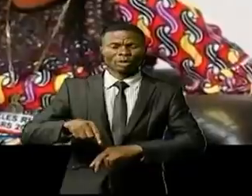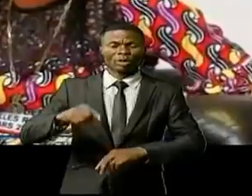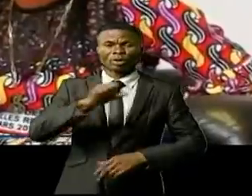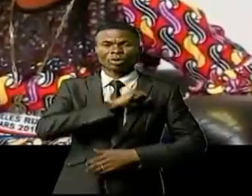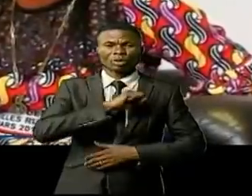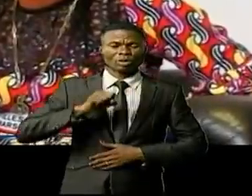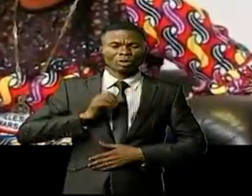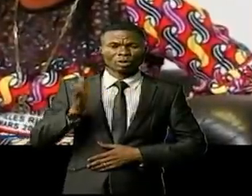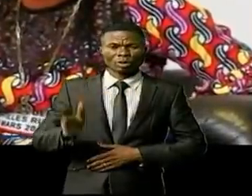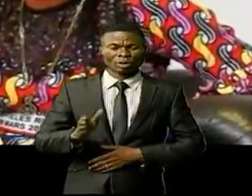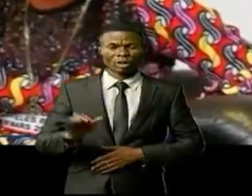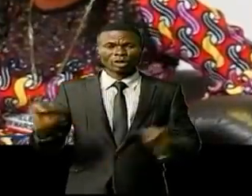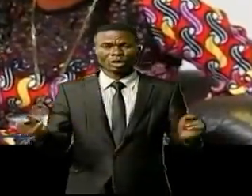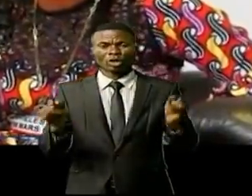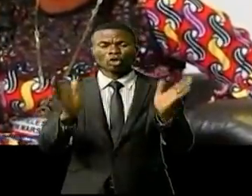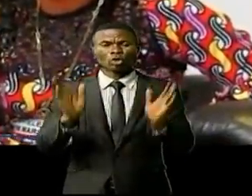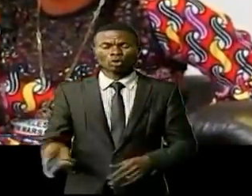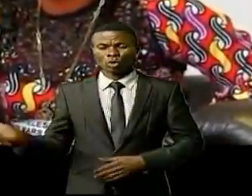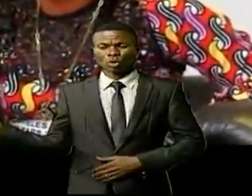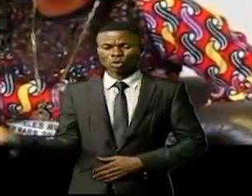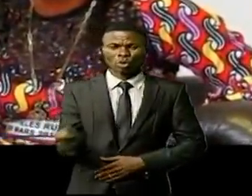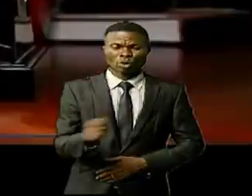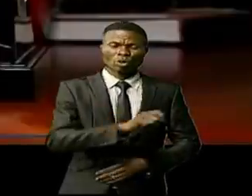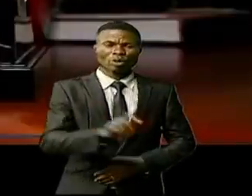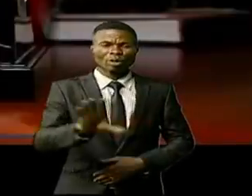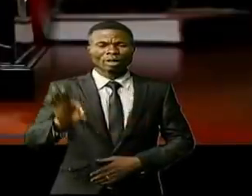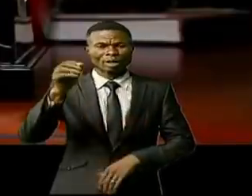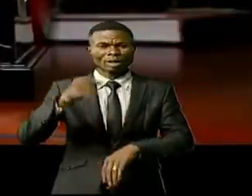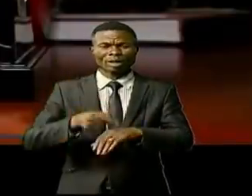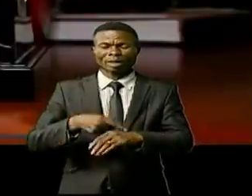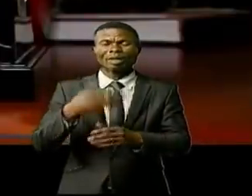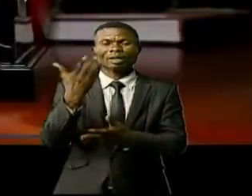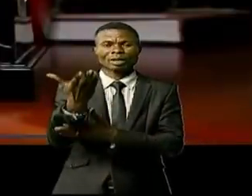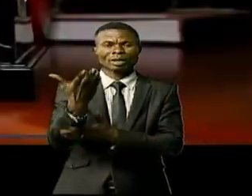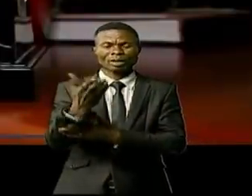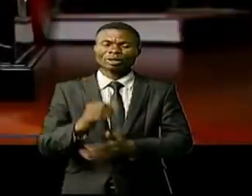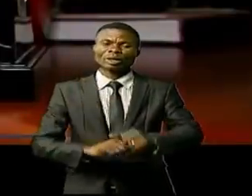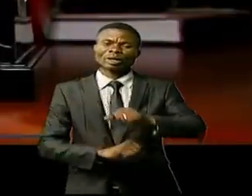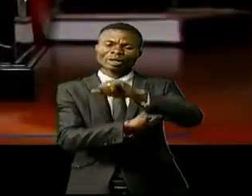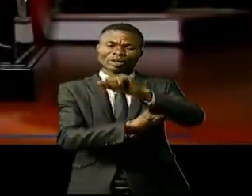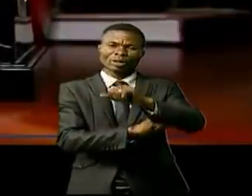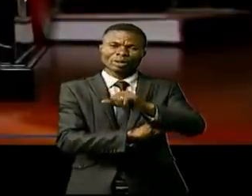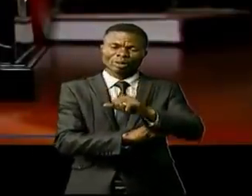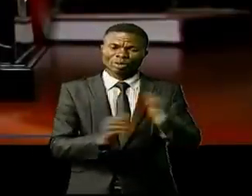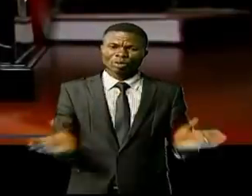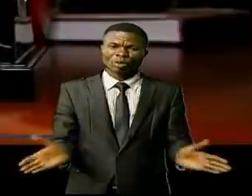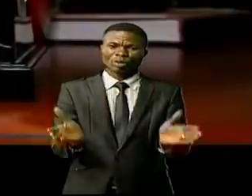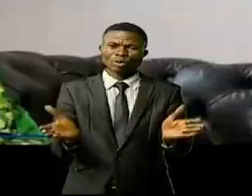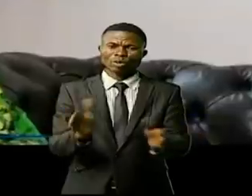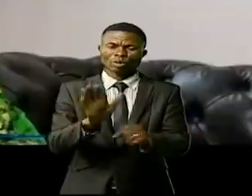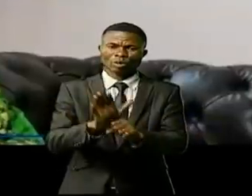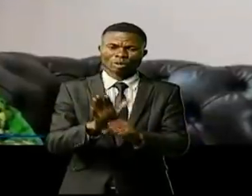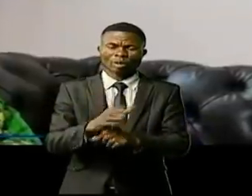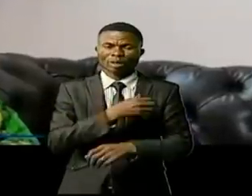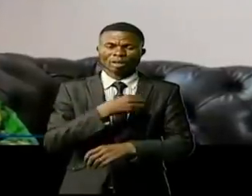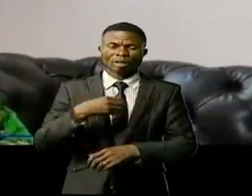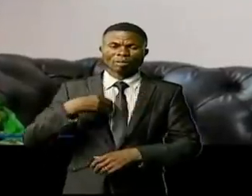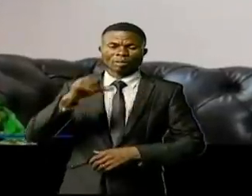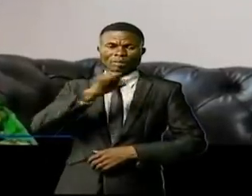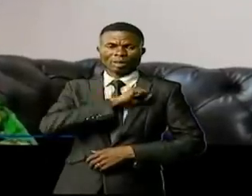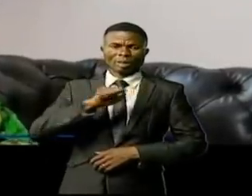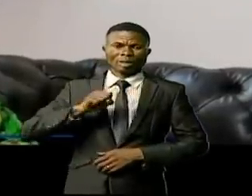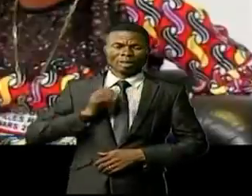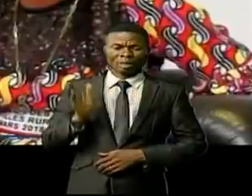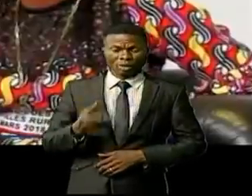La joueuse de tennis a également saisi cette occasion pour solliciter le soutien et l'accompagnement de la caisseur du Sénat qu'elle